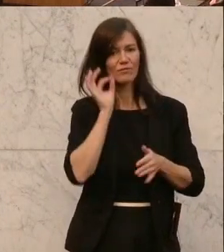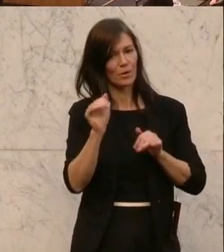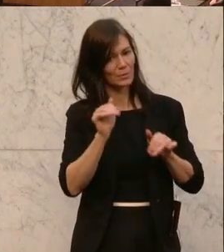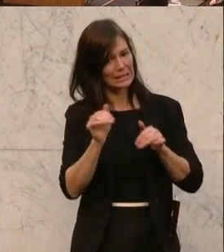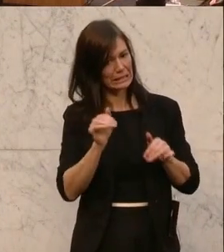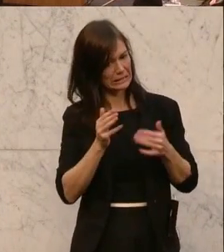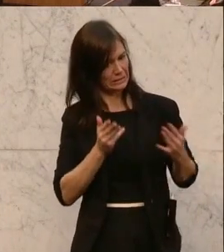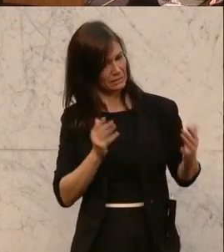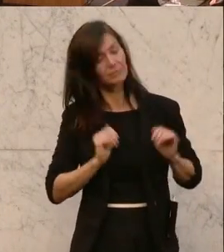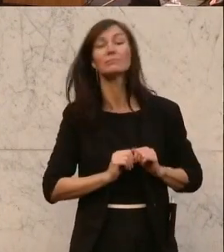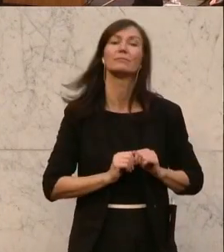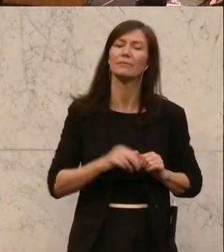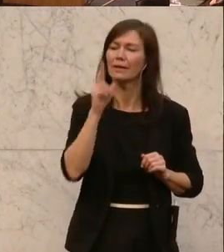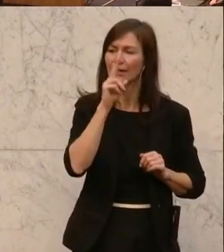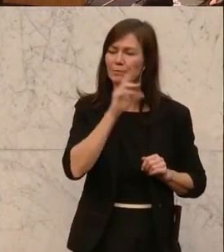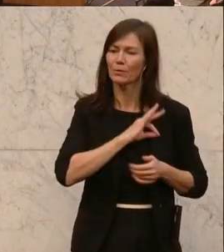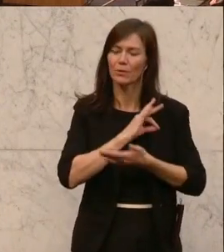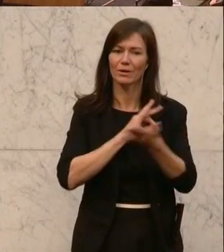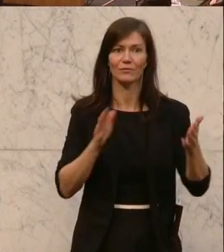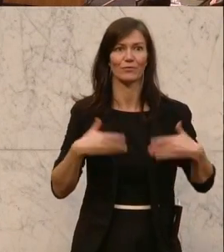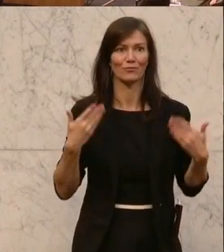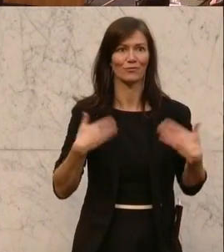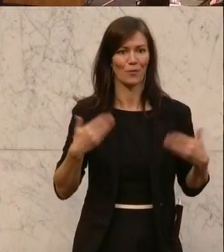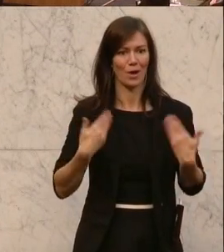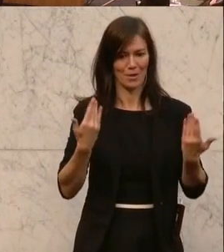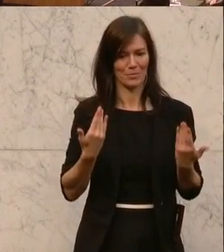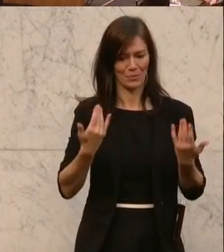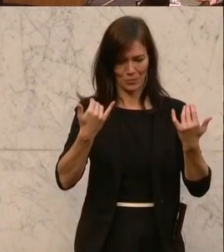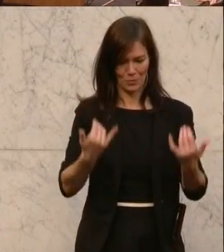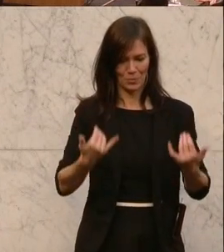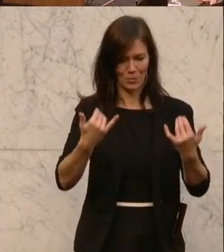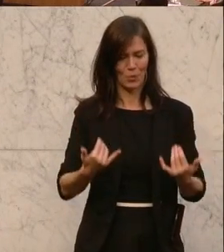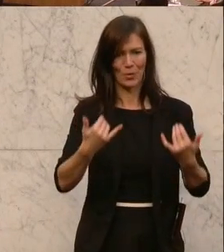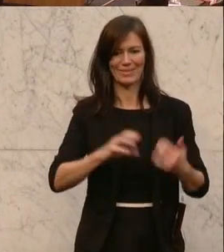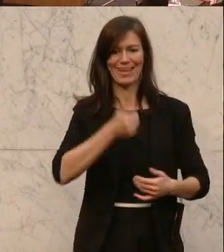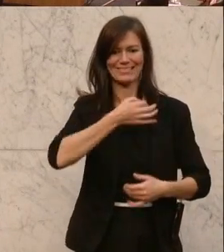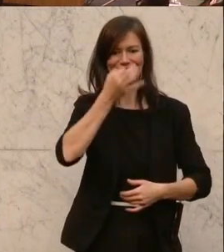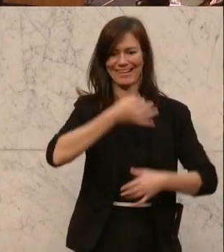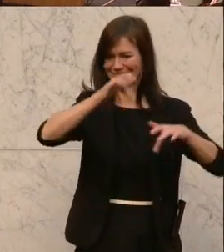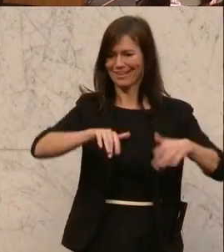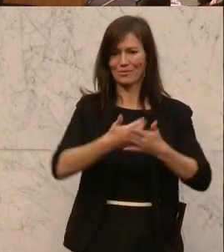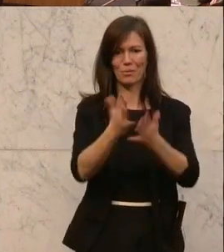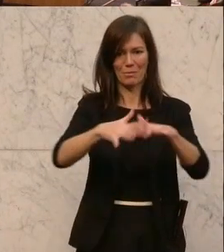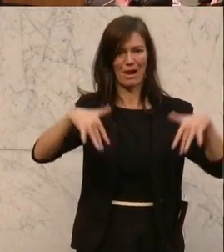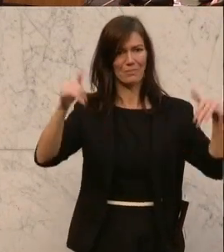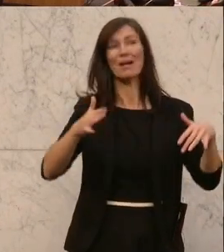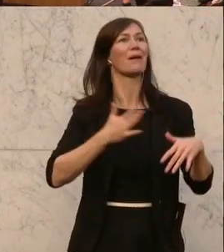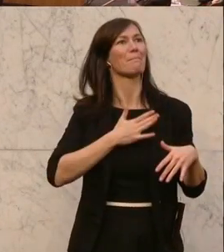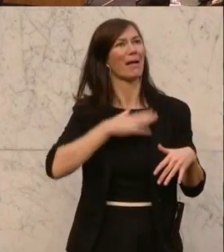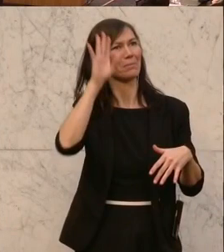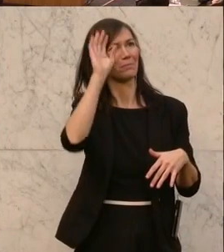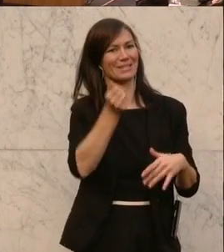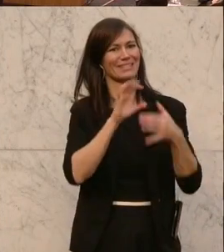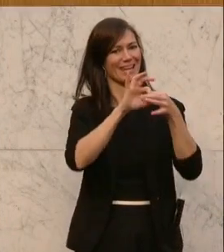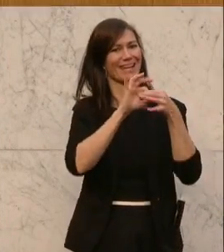Es freut mich heute ganz besonders, dass ich bei meiner ersten Rede im neuen Parlament eine Besuchergruppe aus meinem Bezirk